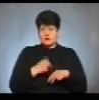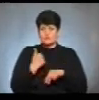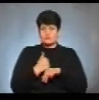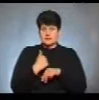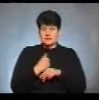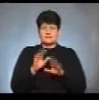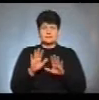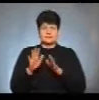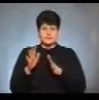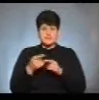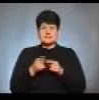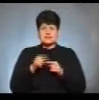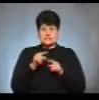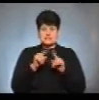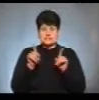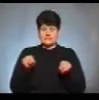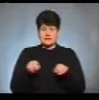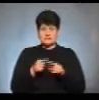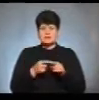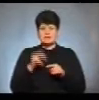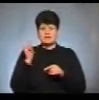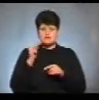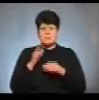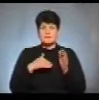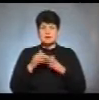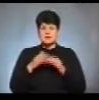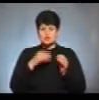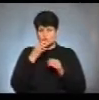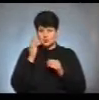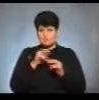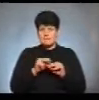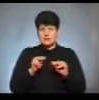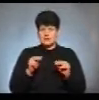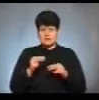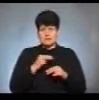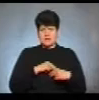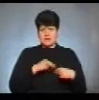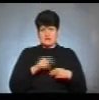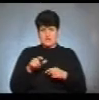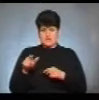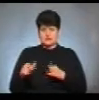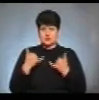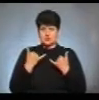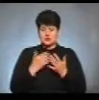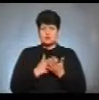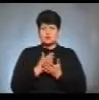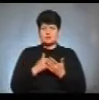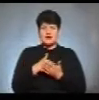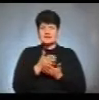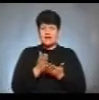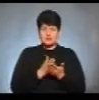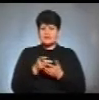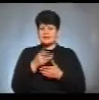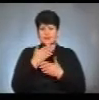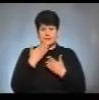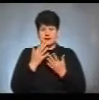елементів цієї сертифікації – це вивчення практичного досвіду педагогічних працівників. На сьогодні служба якості не має